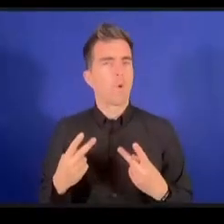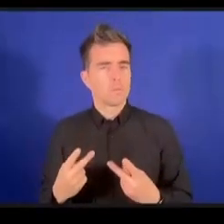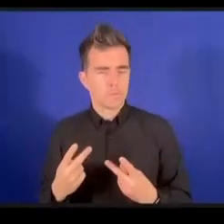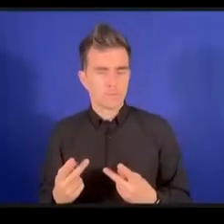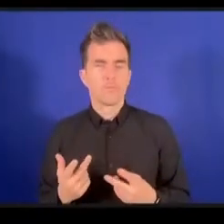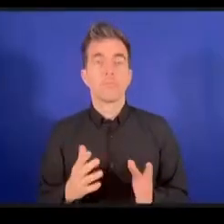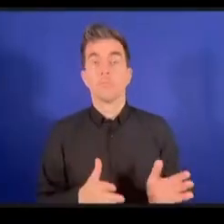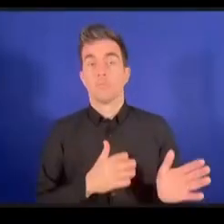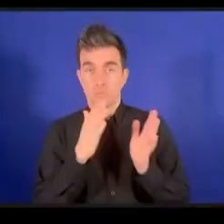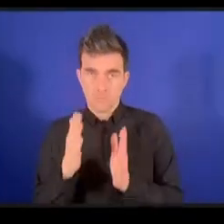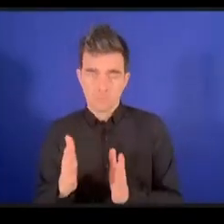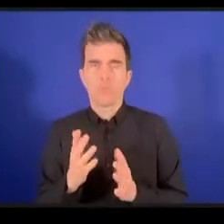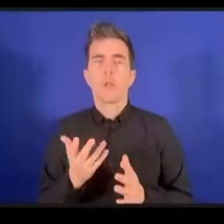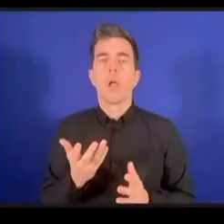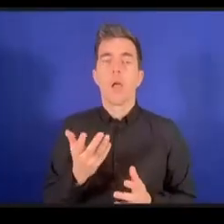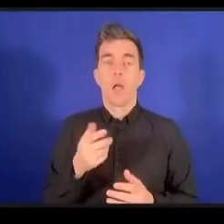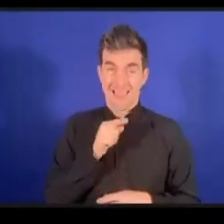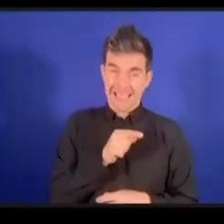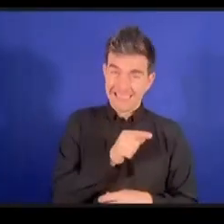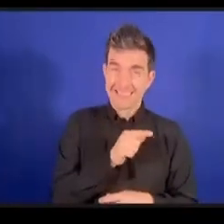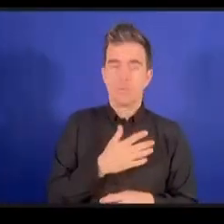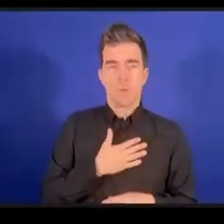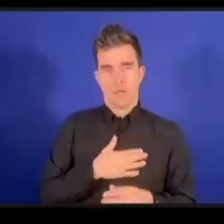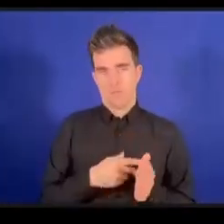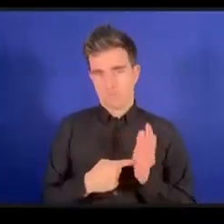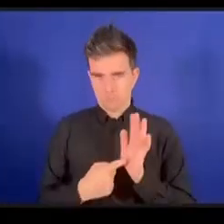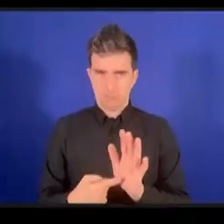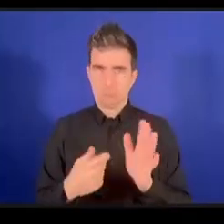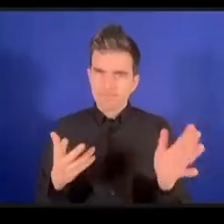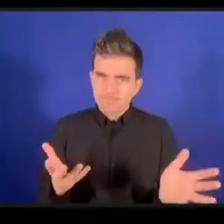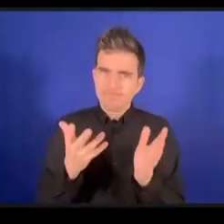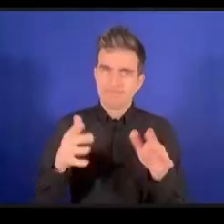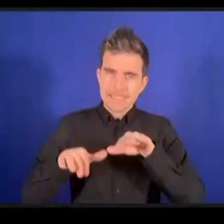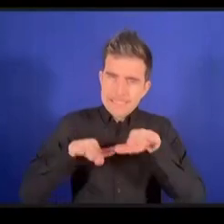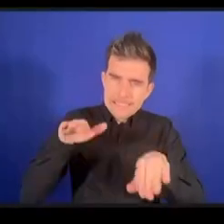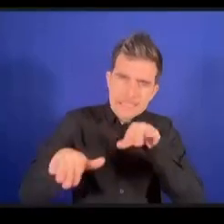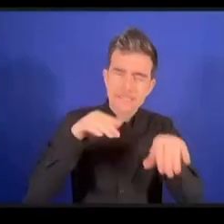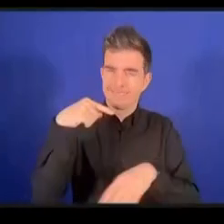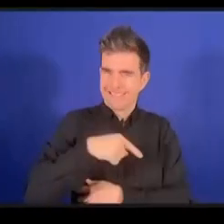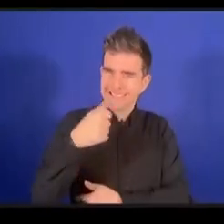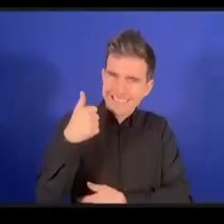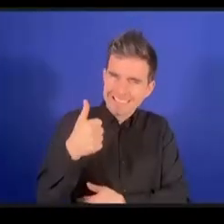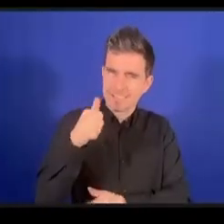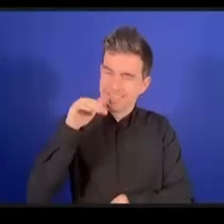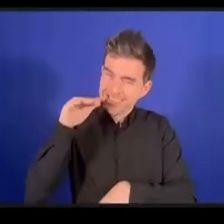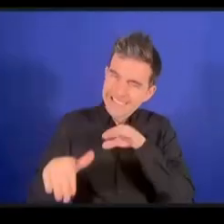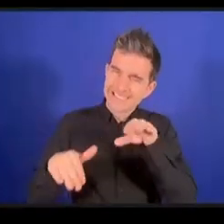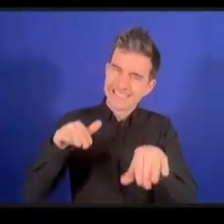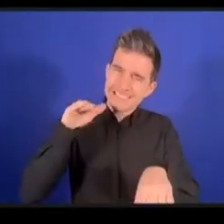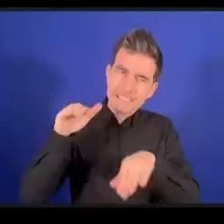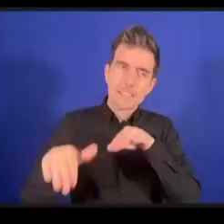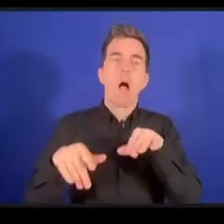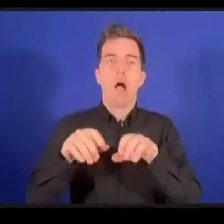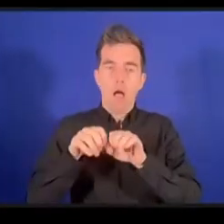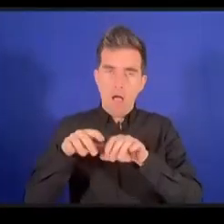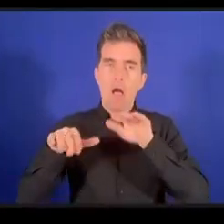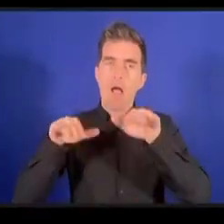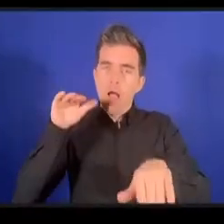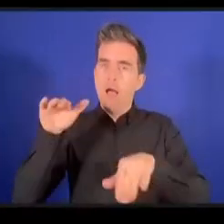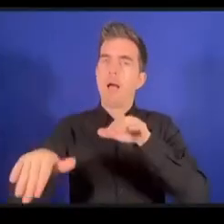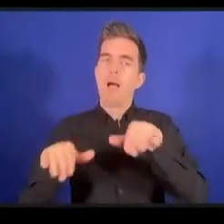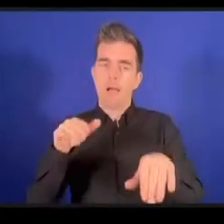فهناك إذن من ضمن القيم التي نقوم بتعزيزها